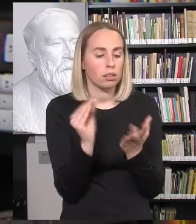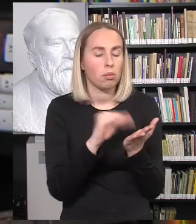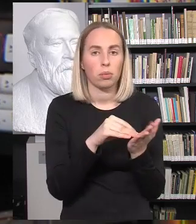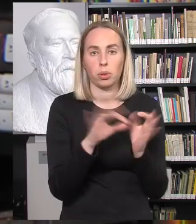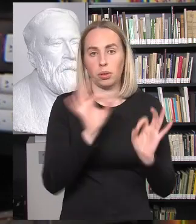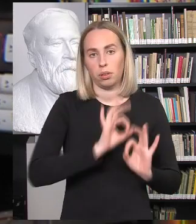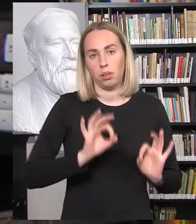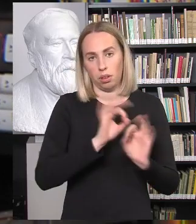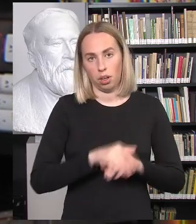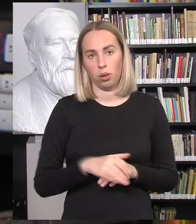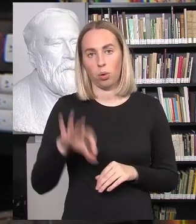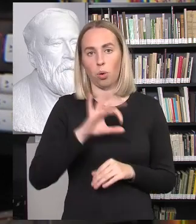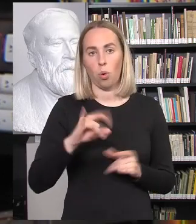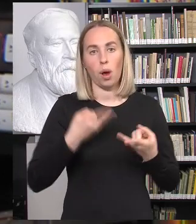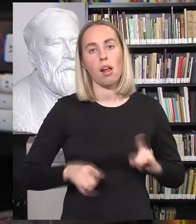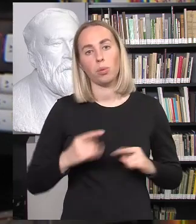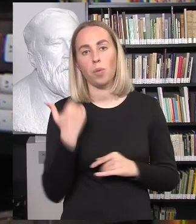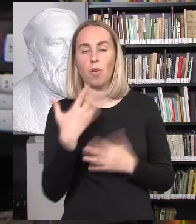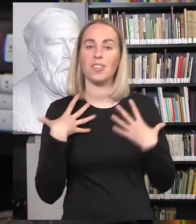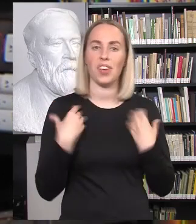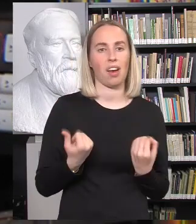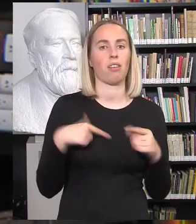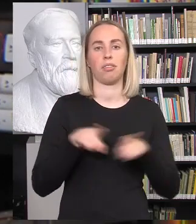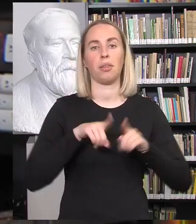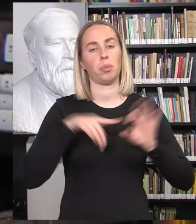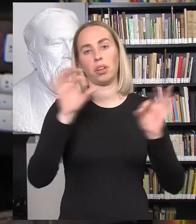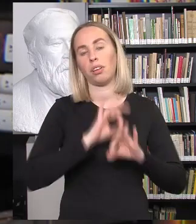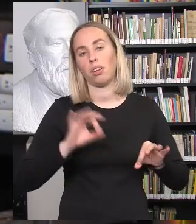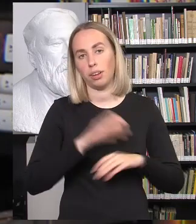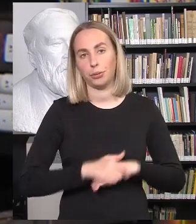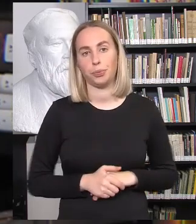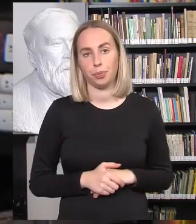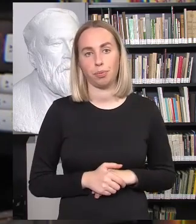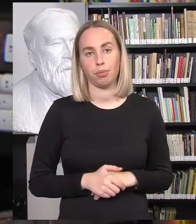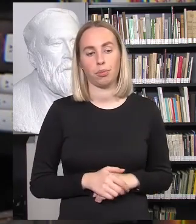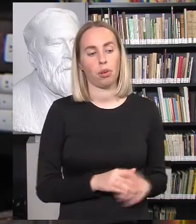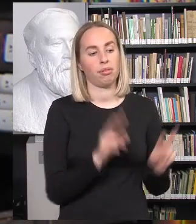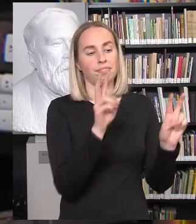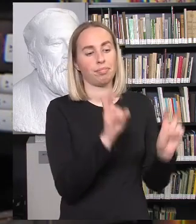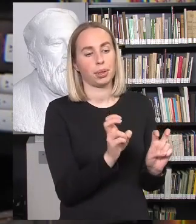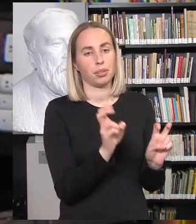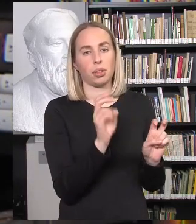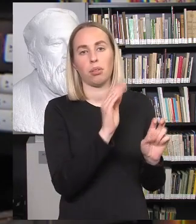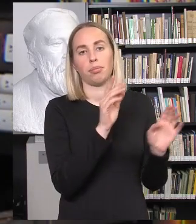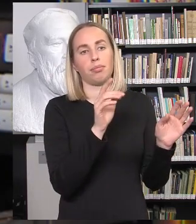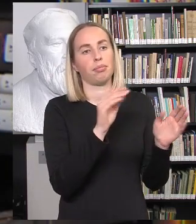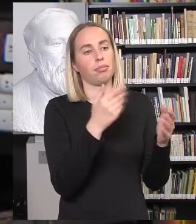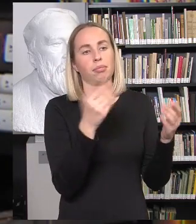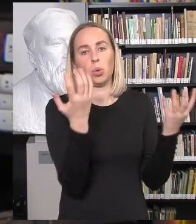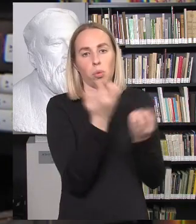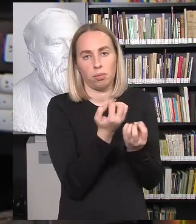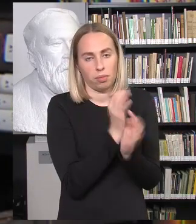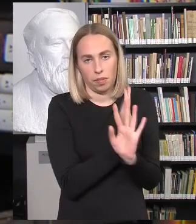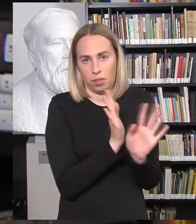nėra, apie reprodukcinės veikatą daugiau irgi nieko nėra. Baubas uždėtas, o klausimas išsentas.